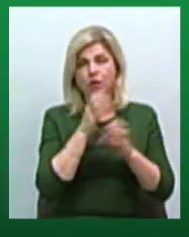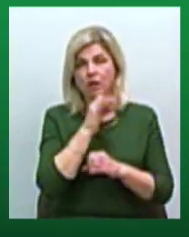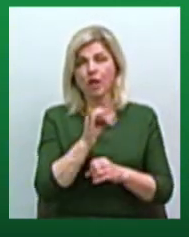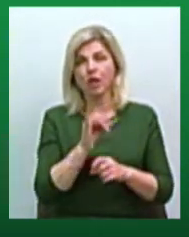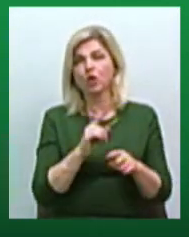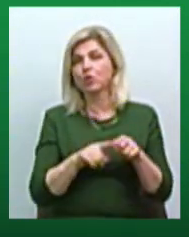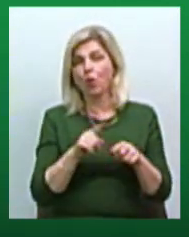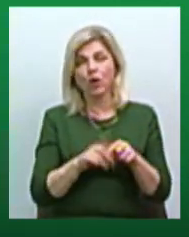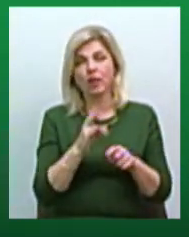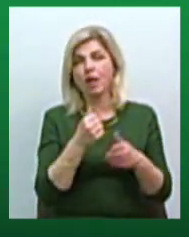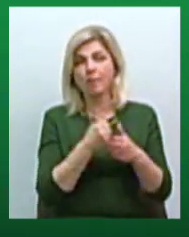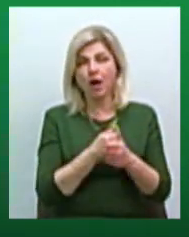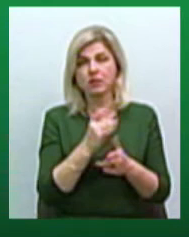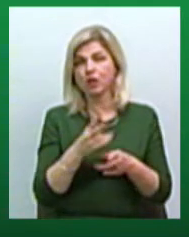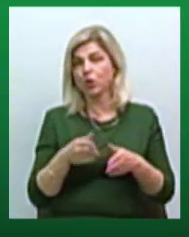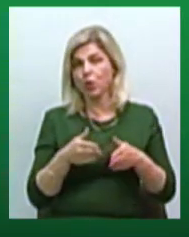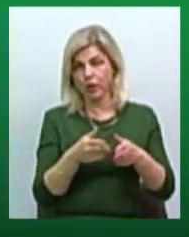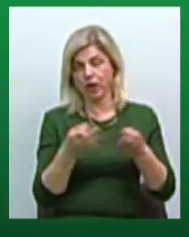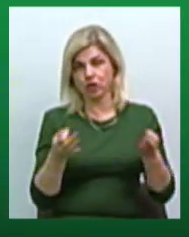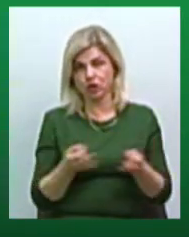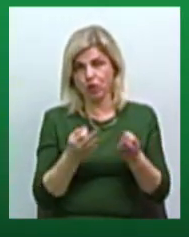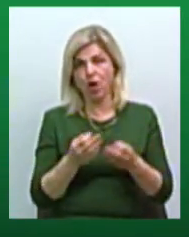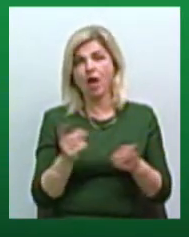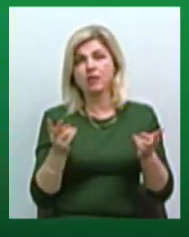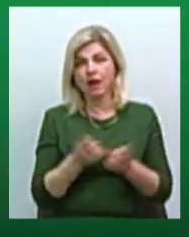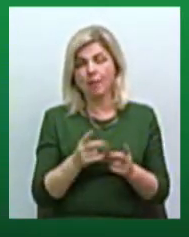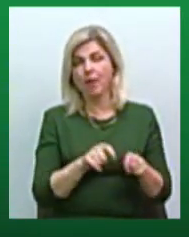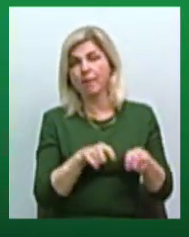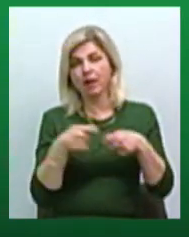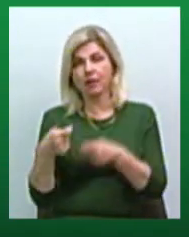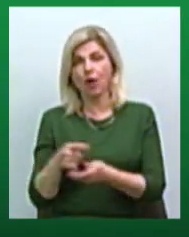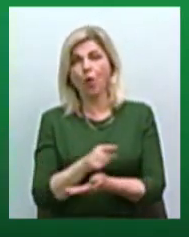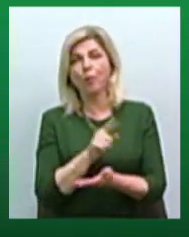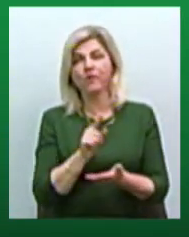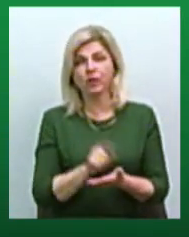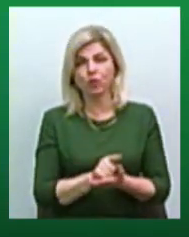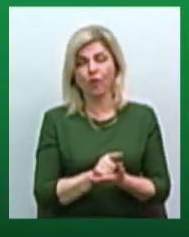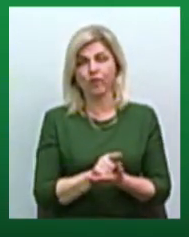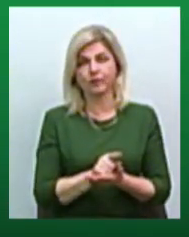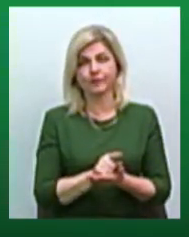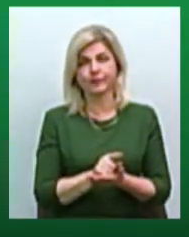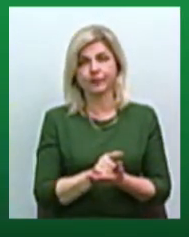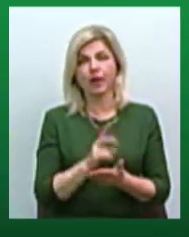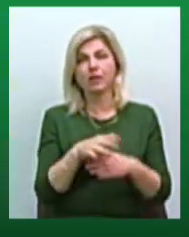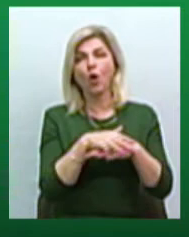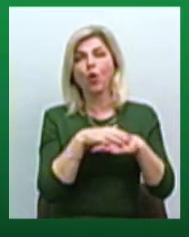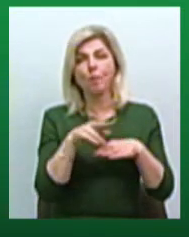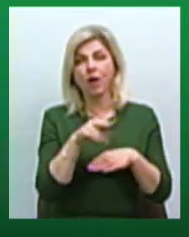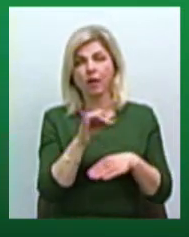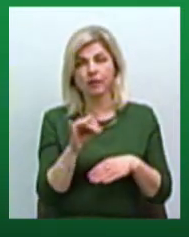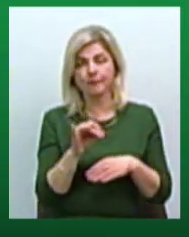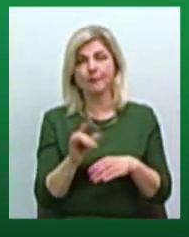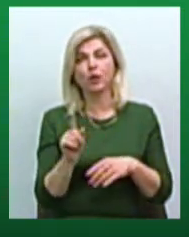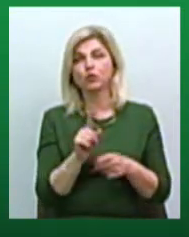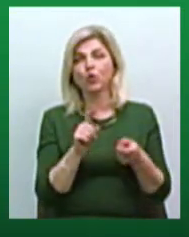не доріг, нічого. Треба їх передати обов'язково на громади. Що